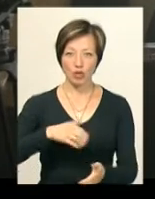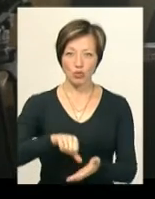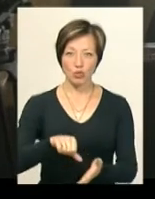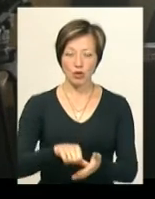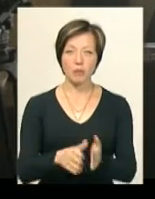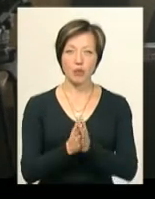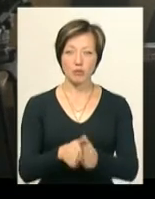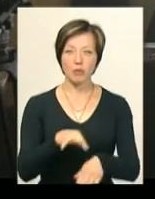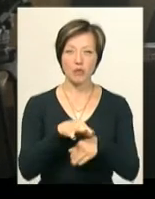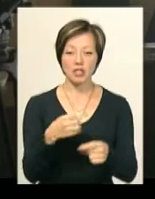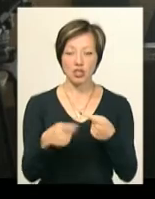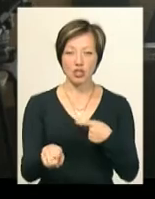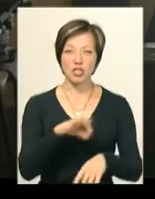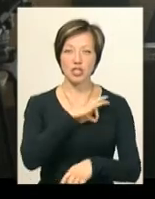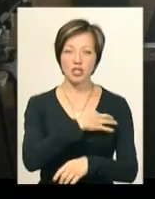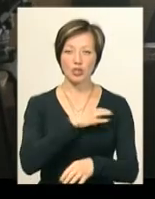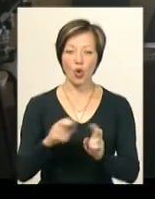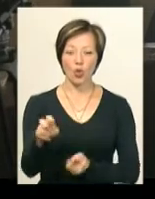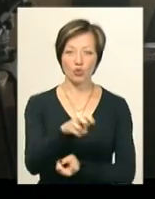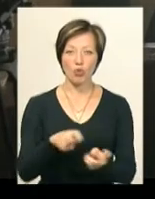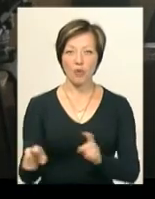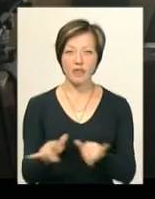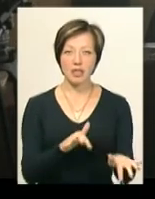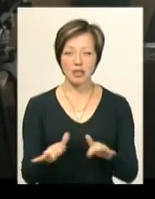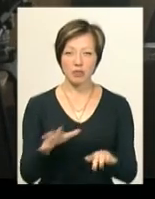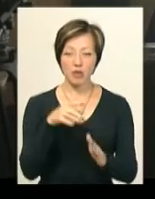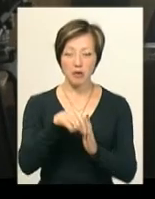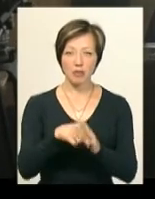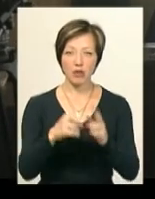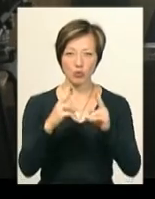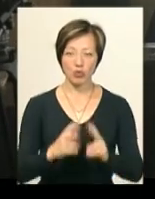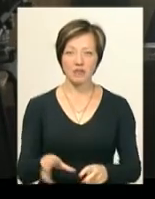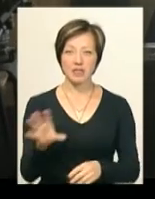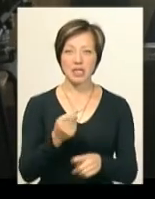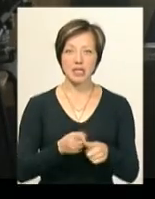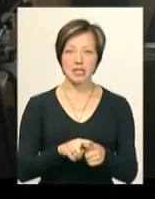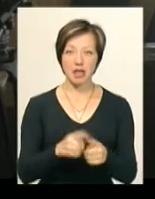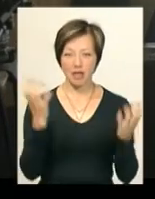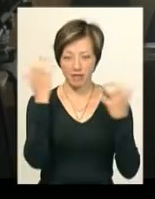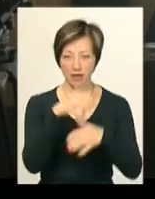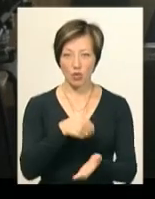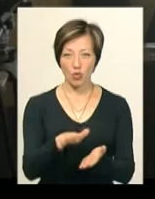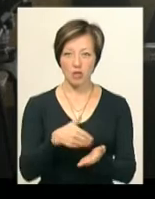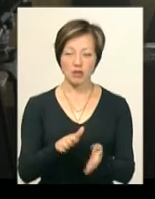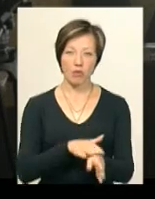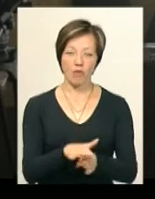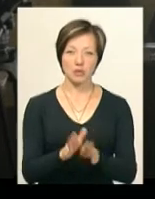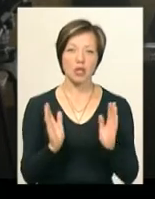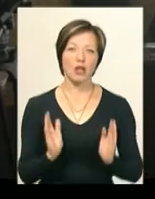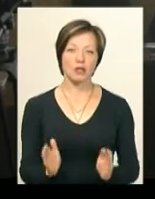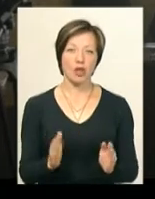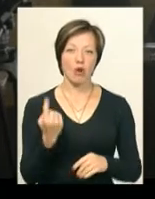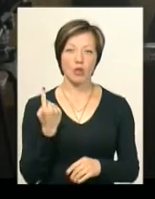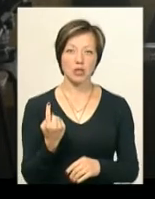ми просимо провести інші слідчі розшукові дії, які були предметом розгляду, слідчим суддей. Все це нівелюється повністю. Лише